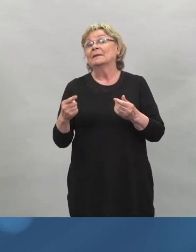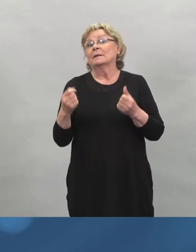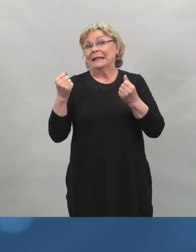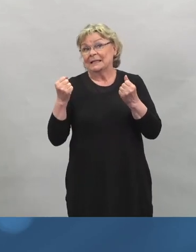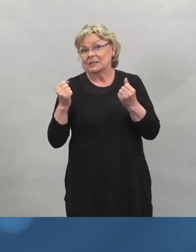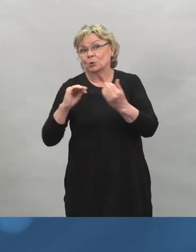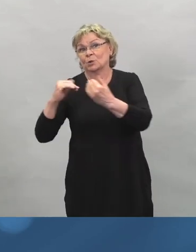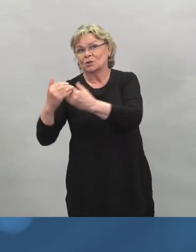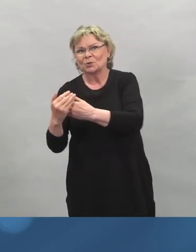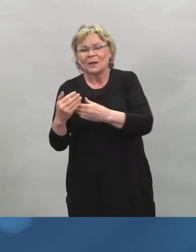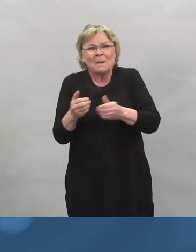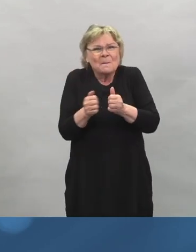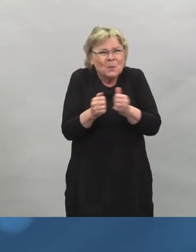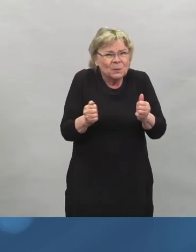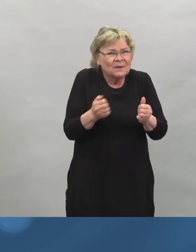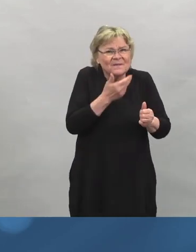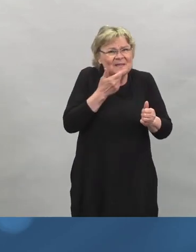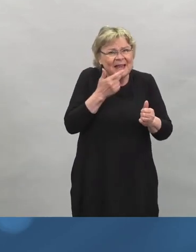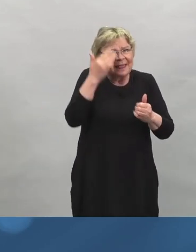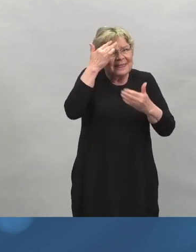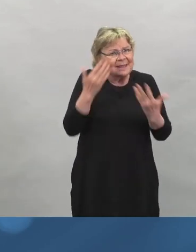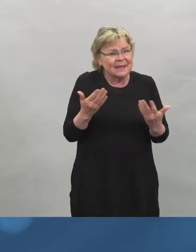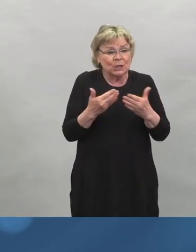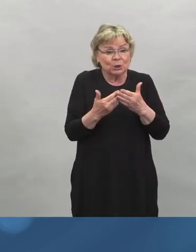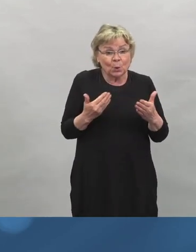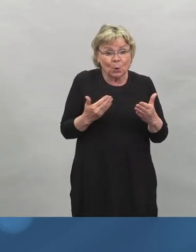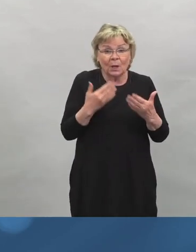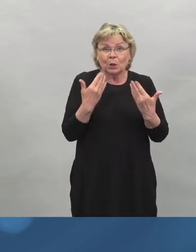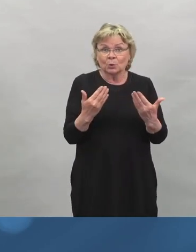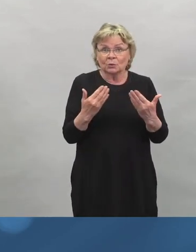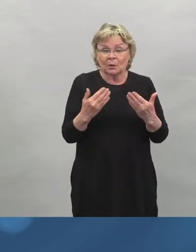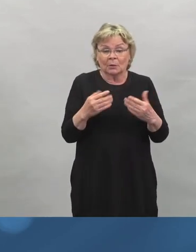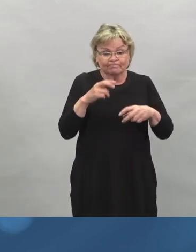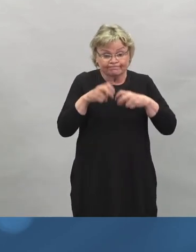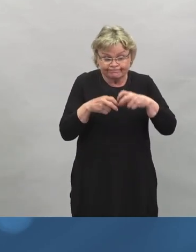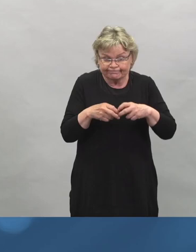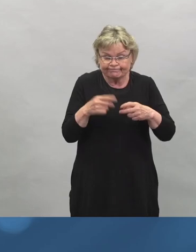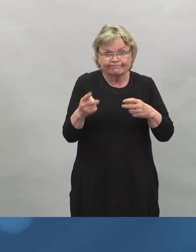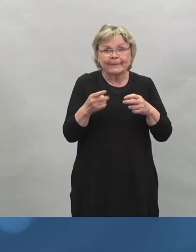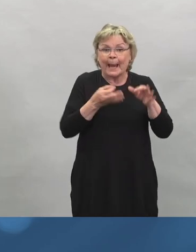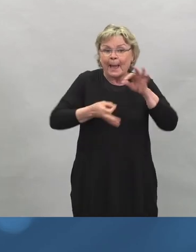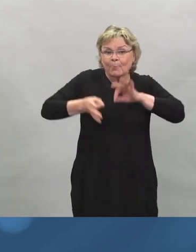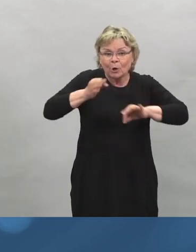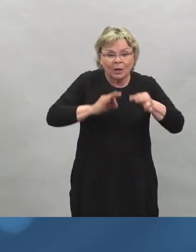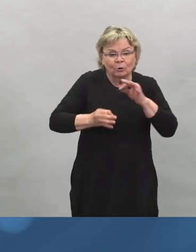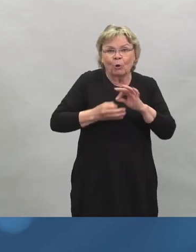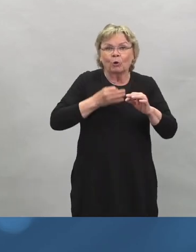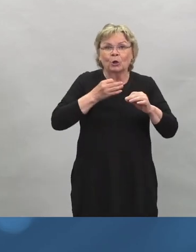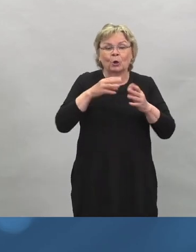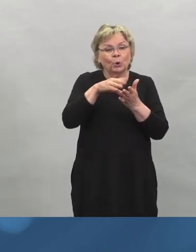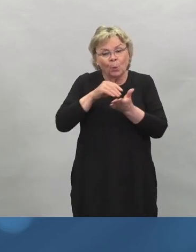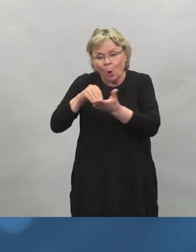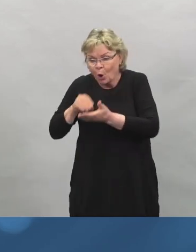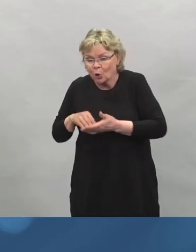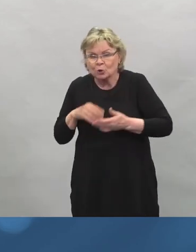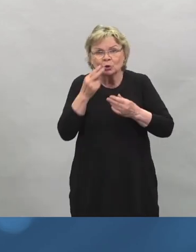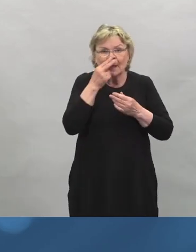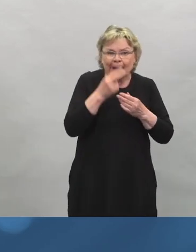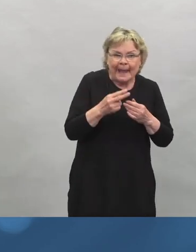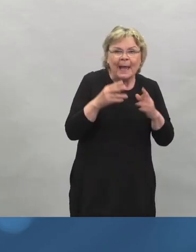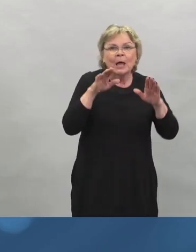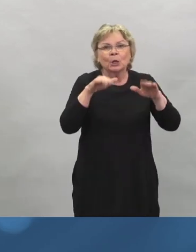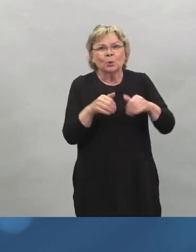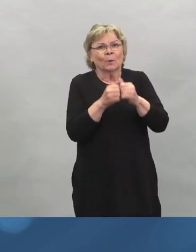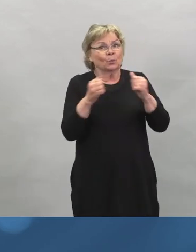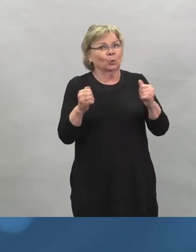tiedetä, että nämä on tämmöisiä immunologisia päättelyketjuja, ja mitä labratulosten pohjalta me ollaan nähty. Mutta mitä se käytännössä